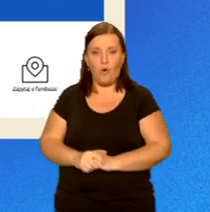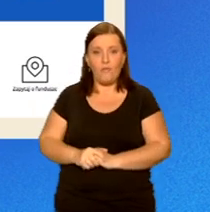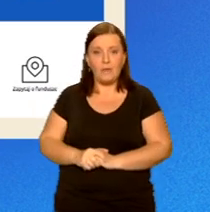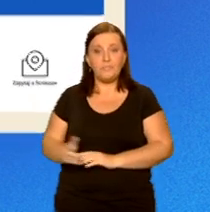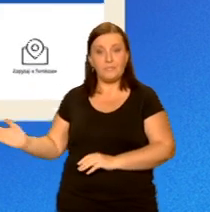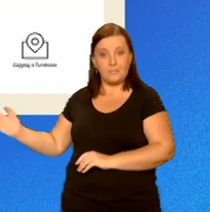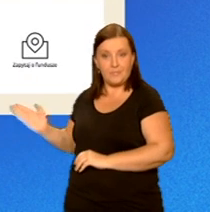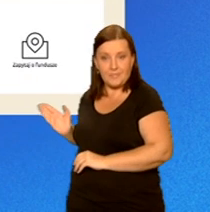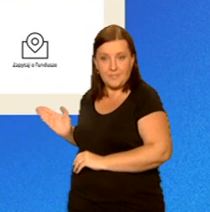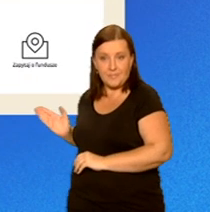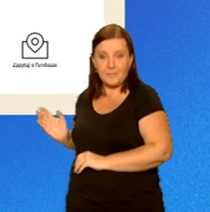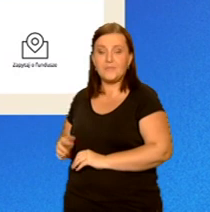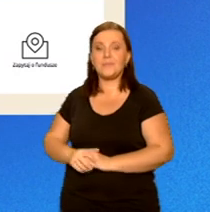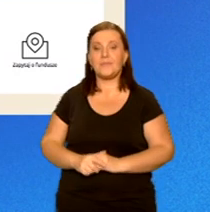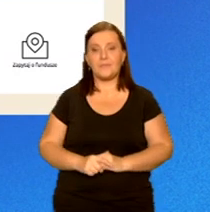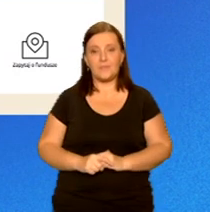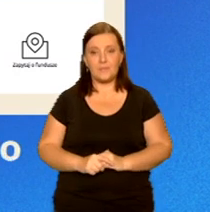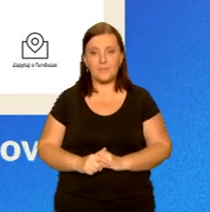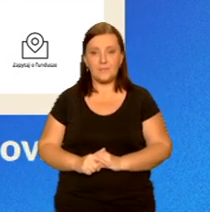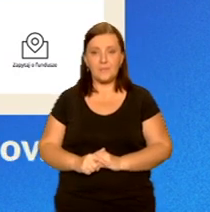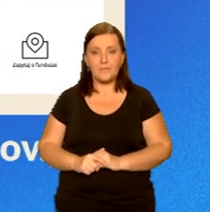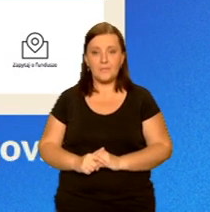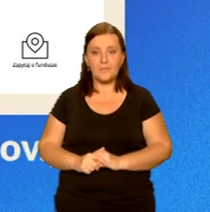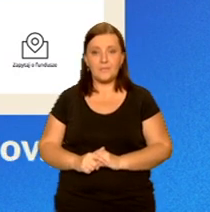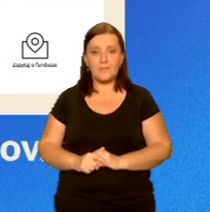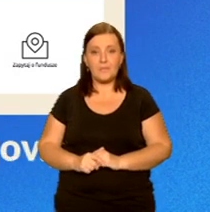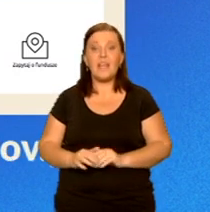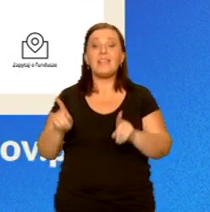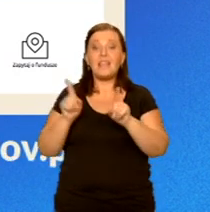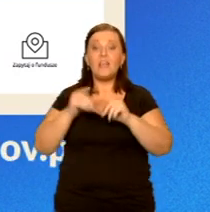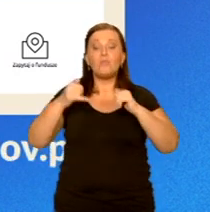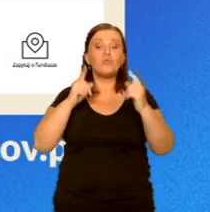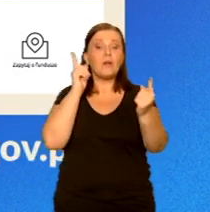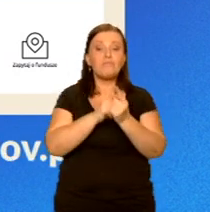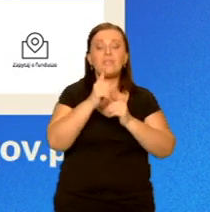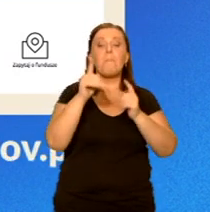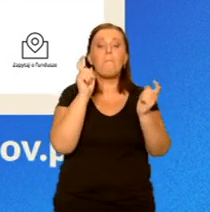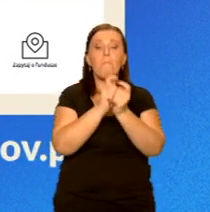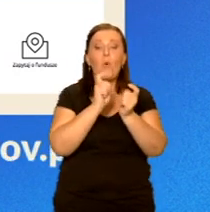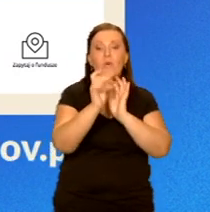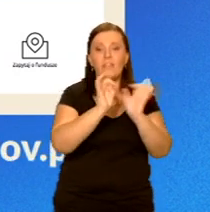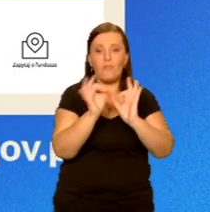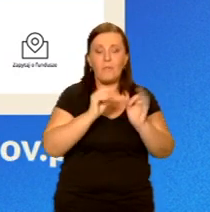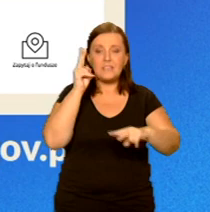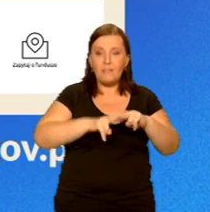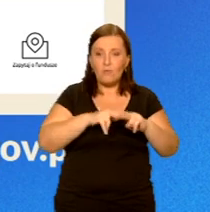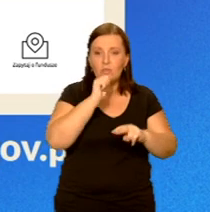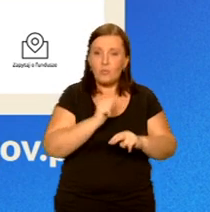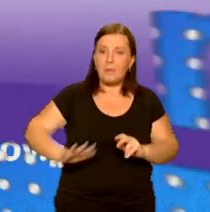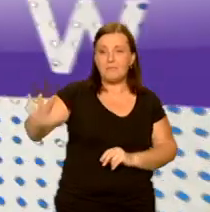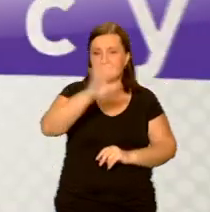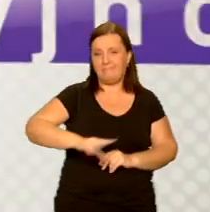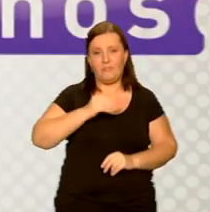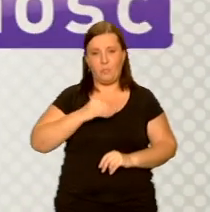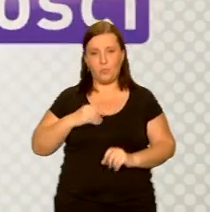www.funduszeeuropejskie.gov.pl oraz w punktach informacyjnych funduszy europejskich na terenie całego